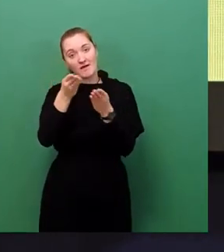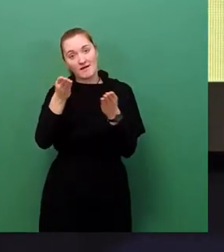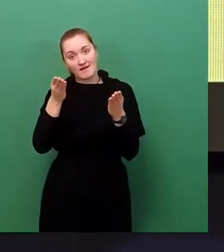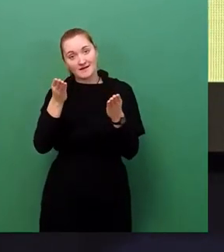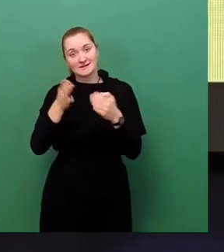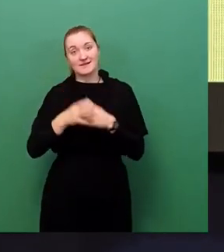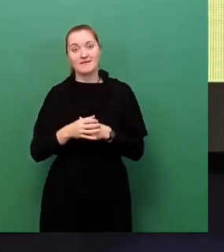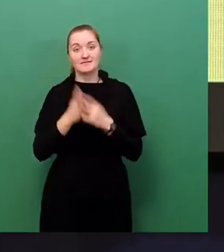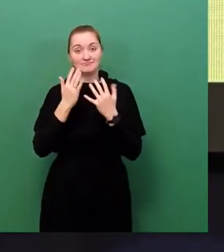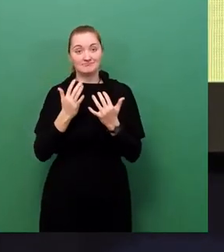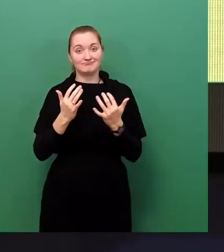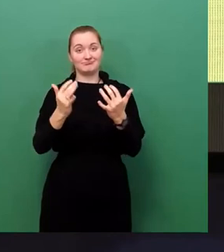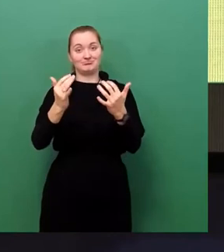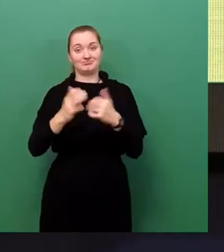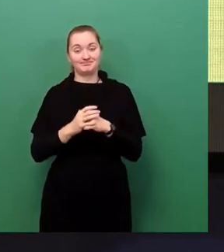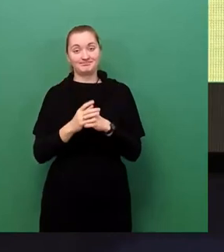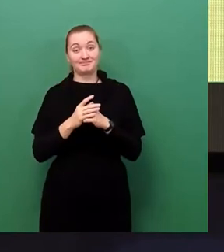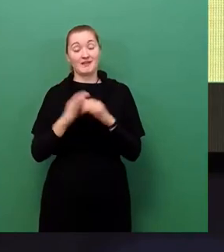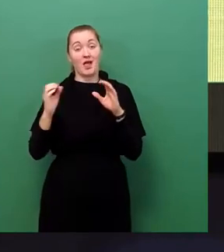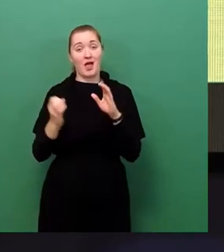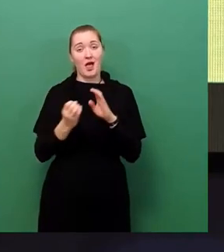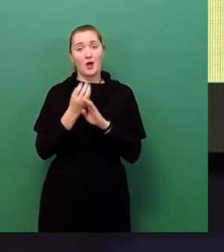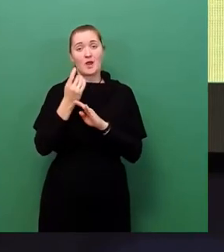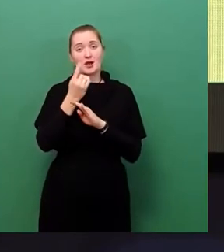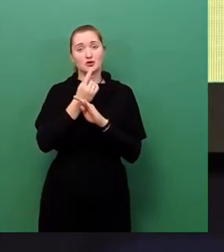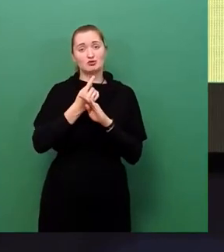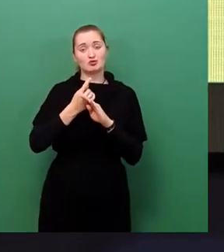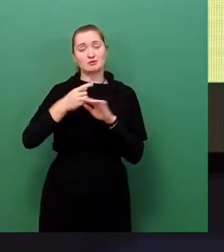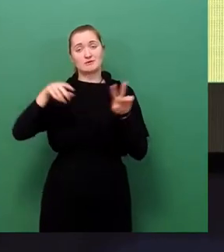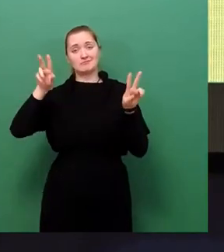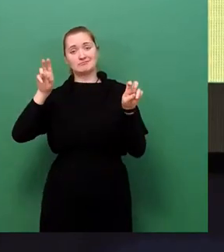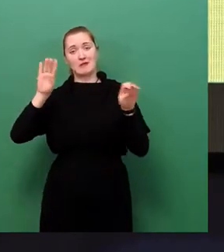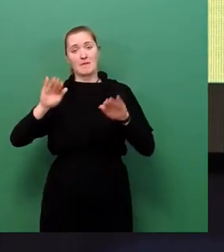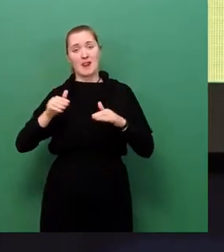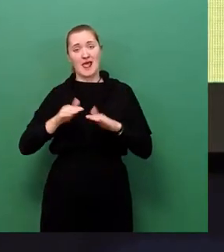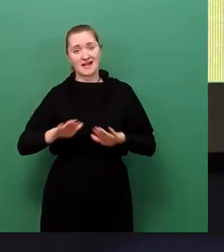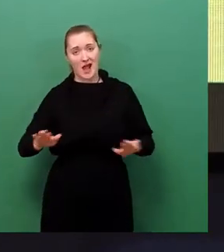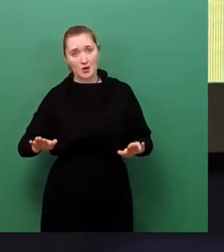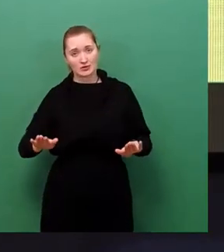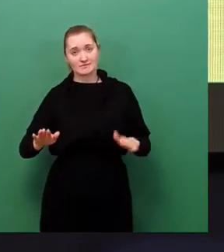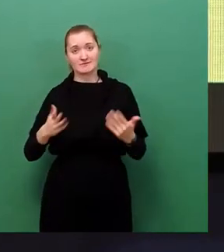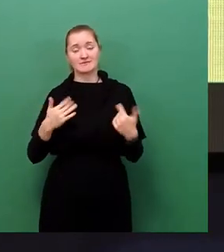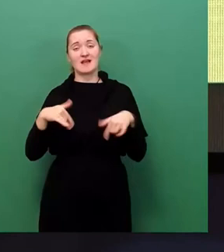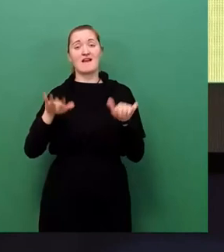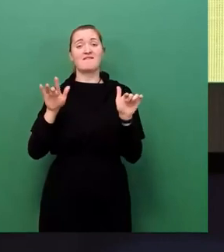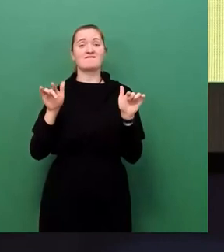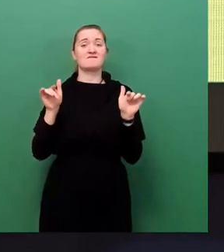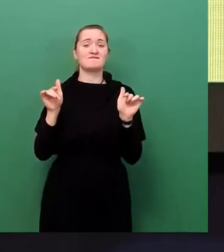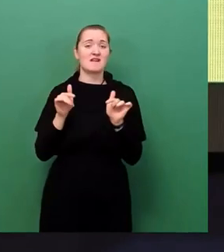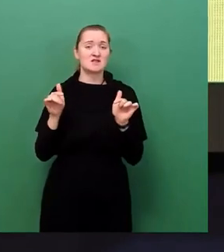Saal. Die aktuelle Stunde, Blackout, Versorgungssicherheit, ist eigentlich ein fehlgeleitetes Thema,